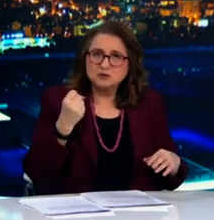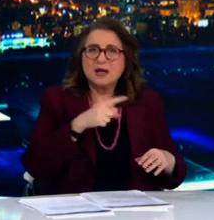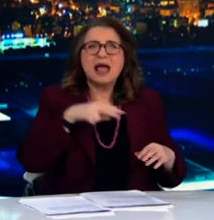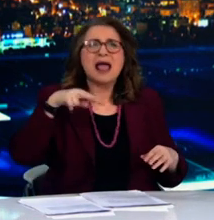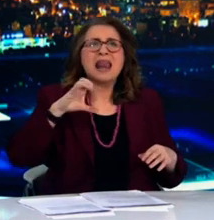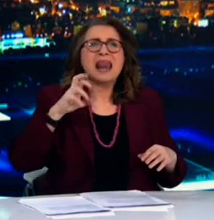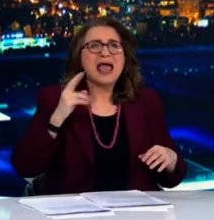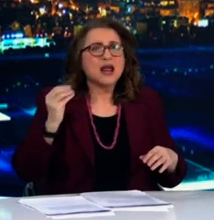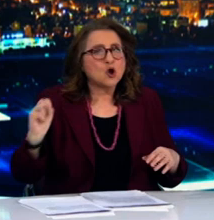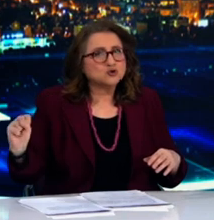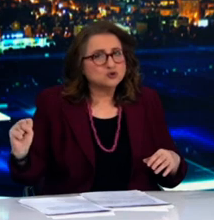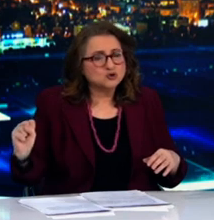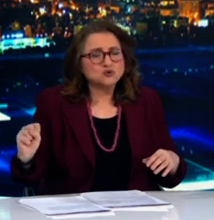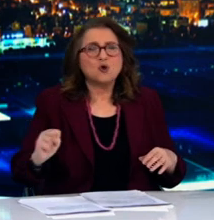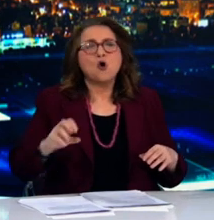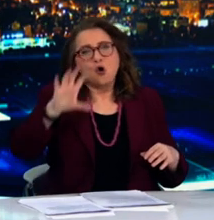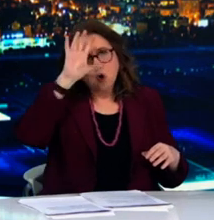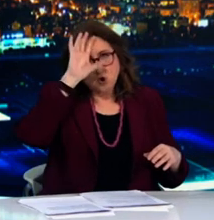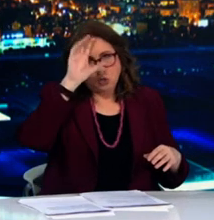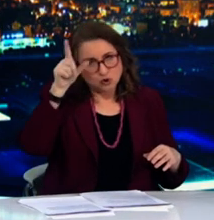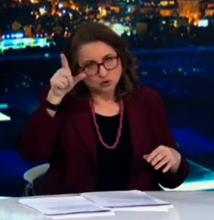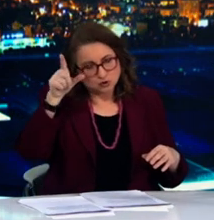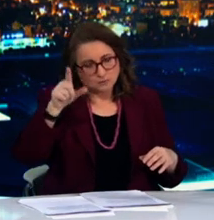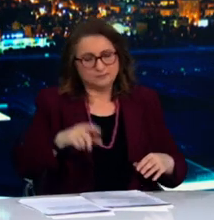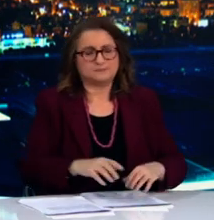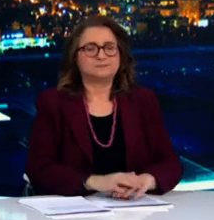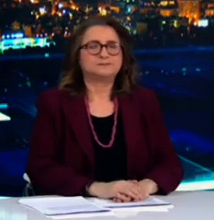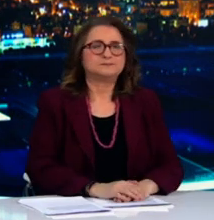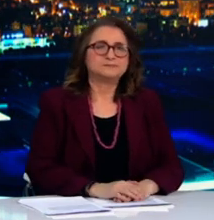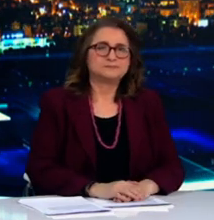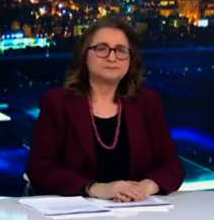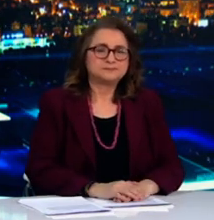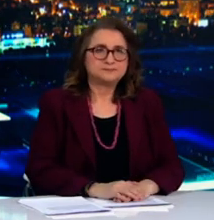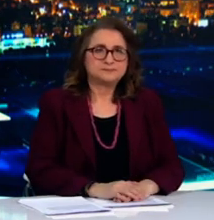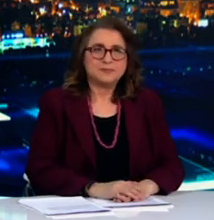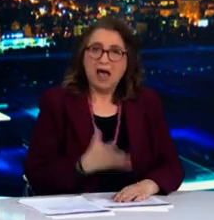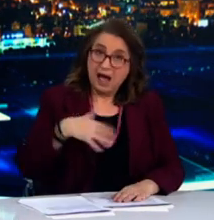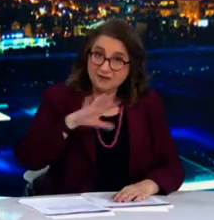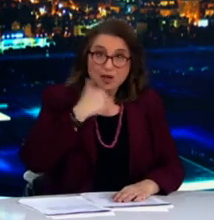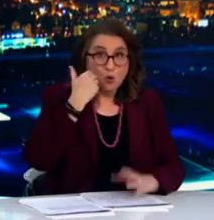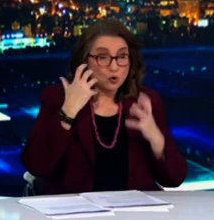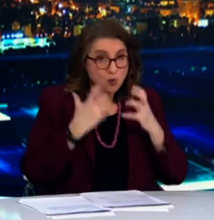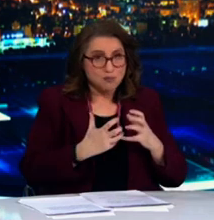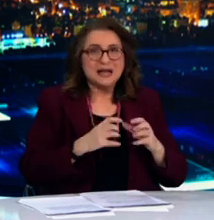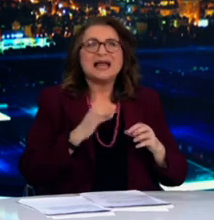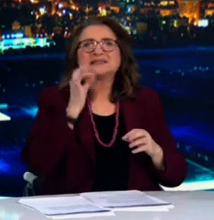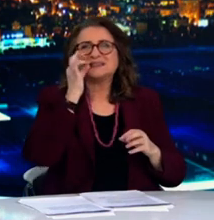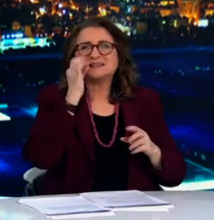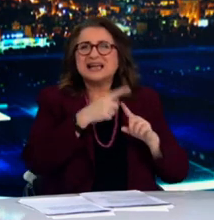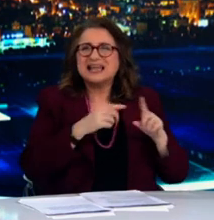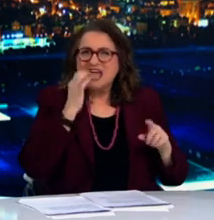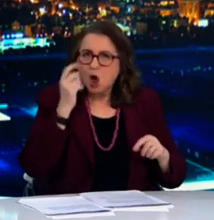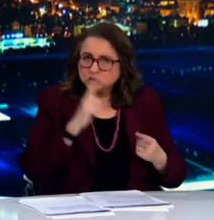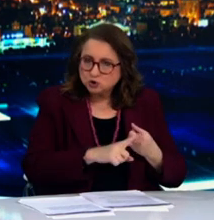Περιφυριακής Ενότητας Καλύμνου καθώς και ο Δήμος Ρόδου της Περιφυριακής Ενότητας Ρόδου της Περιφέρνης Νοτιού Αιγαίου ο Δήμος Χίου, ο Δήμος